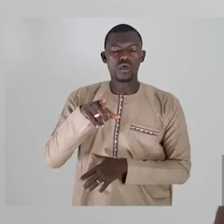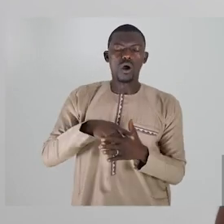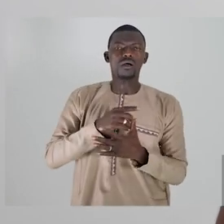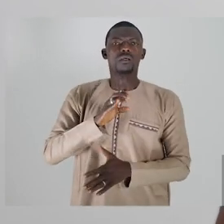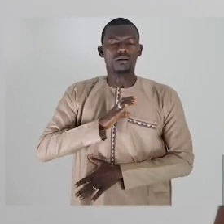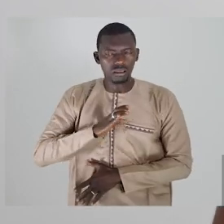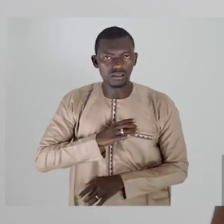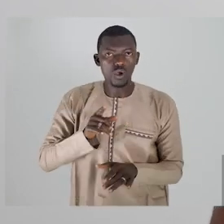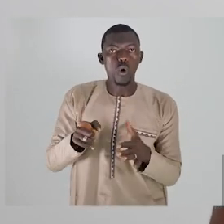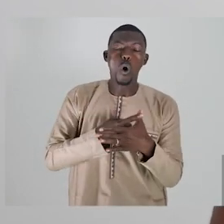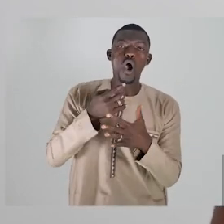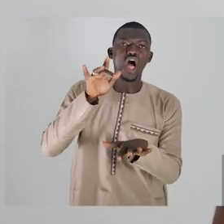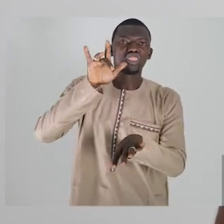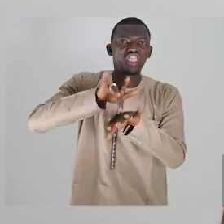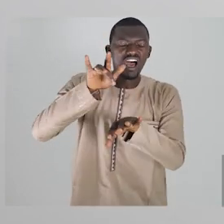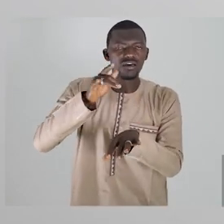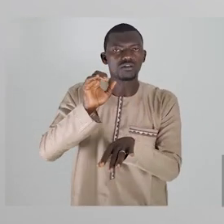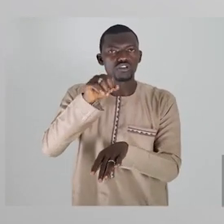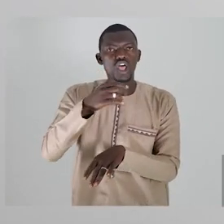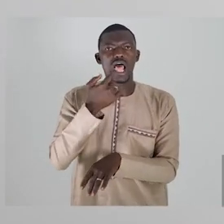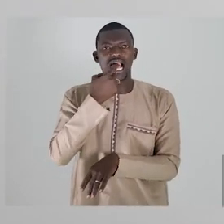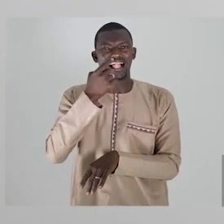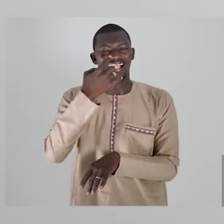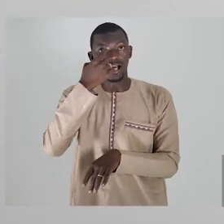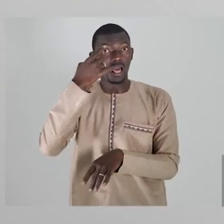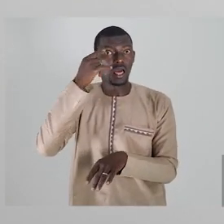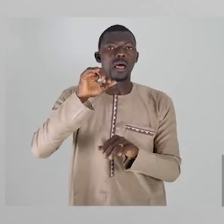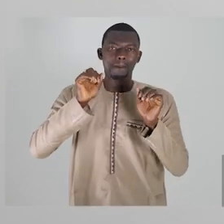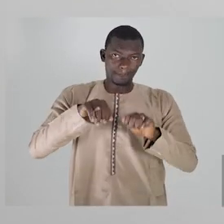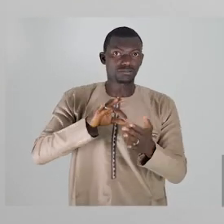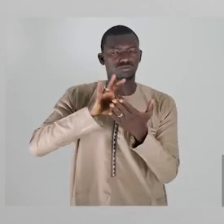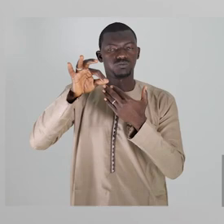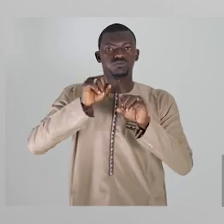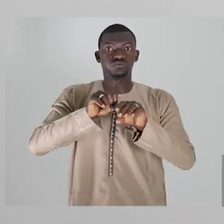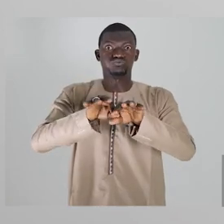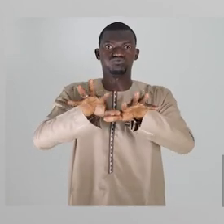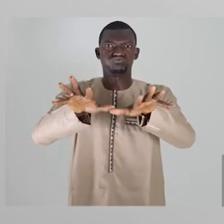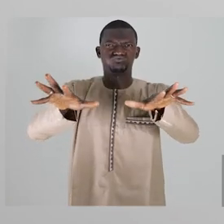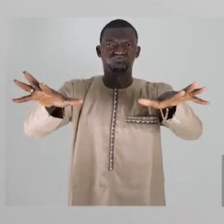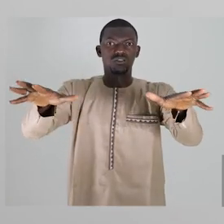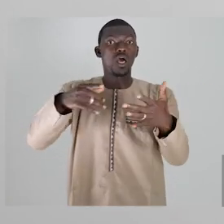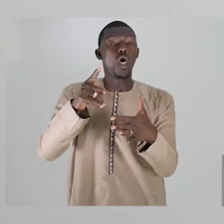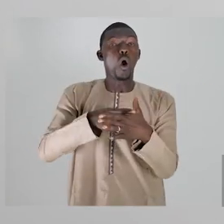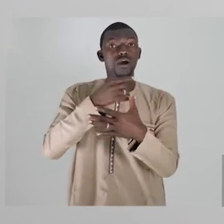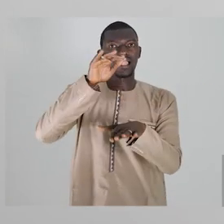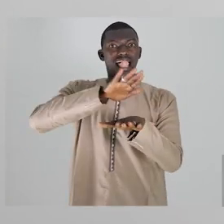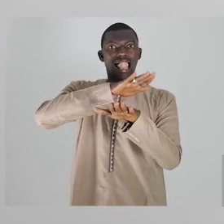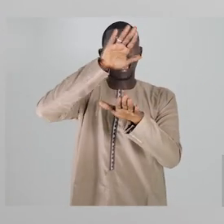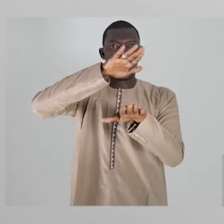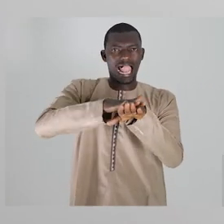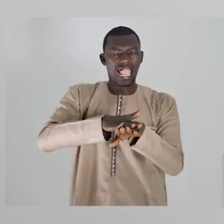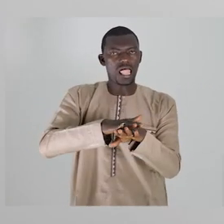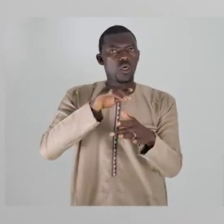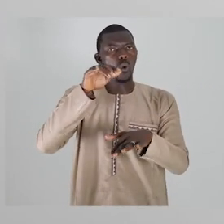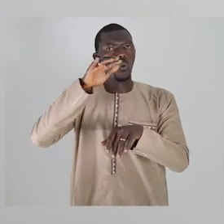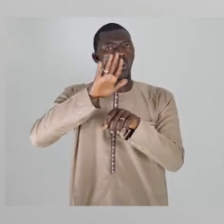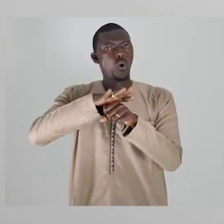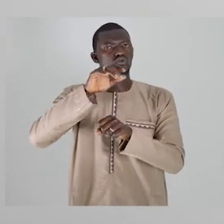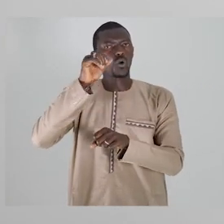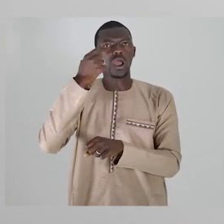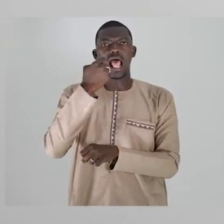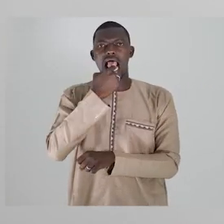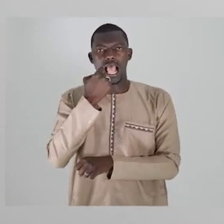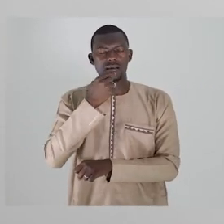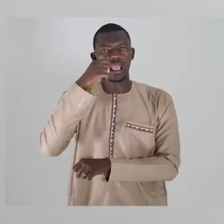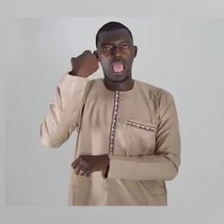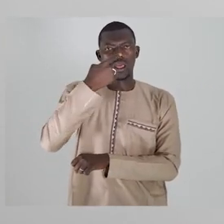bedoji ma be memi hunuko mabe obi penyao no wawi rapirte non. Dei twa pendiang no wawi arde e jude wana e hunuko